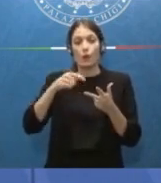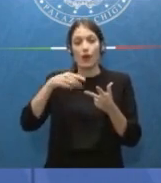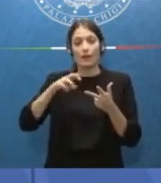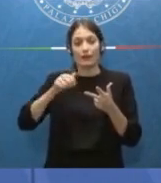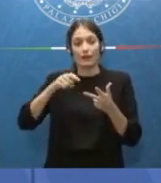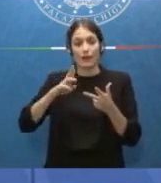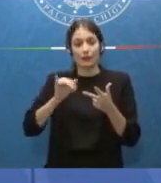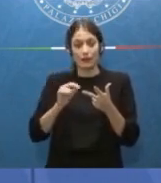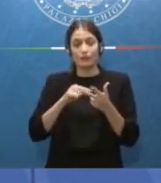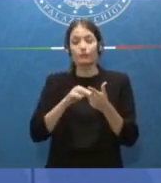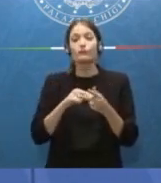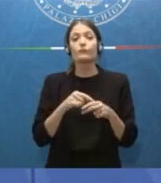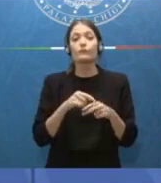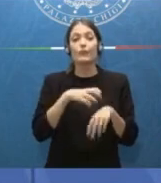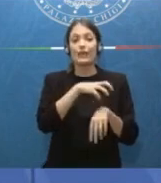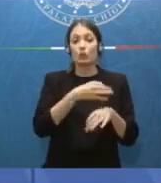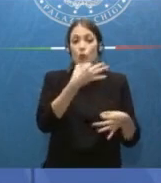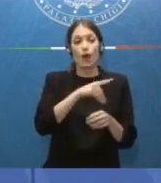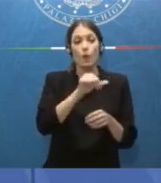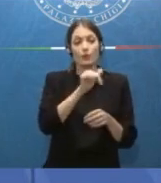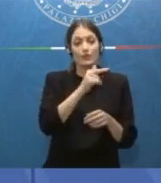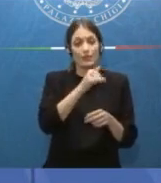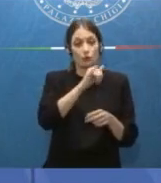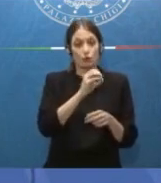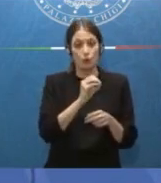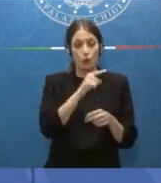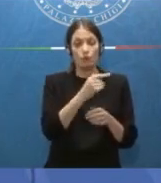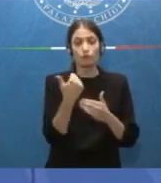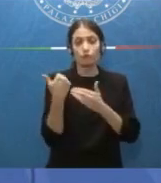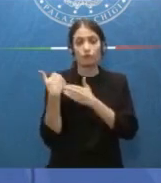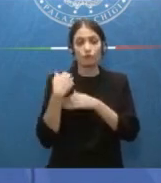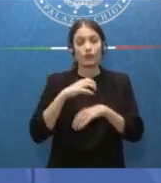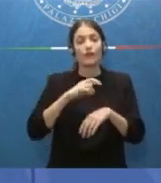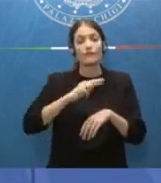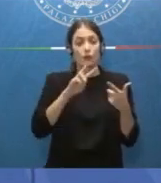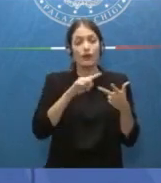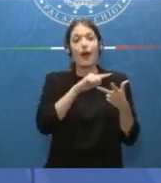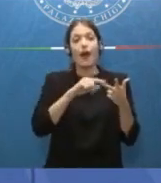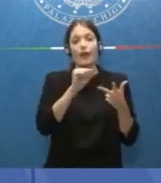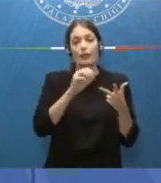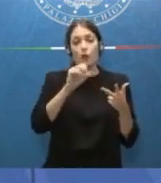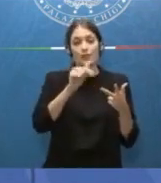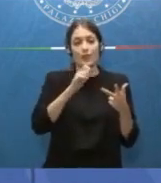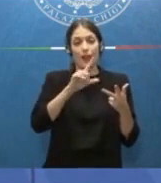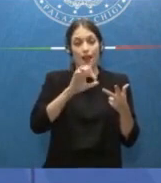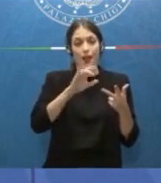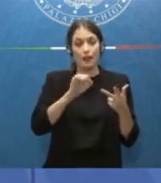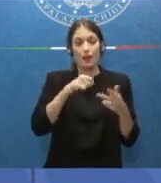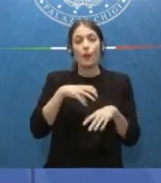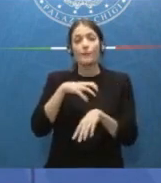della Giustizia ha tre o tre, assumerà poi le funzioni di Vice-Ministro, Andrea Ministro della Difesa ha due